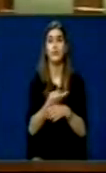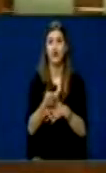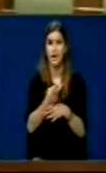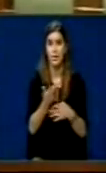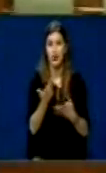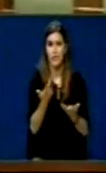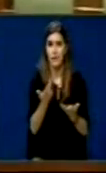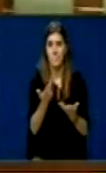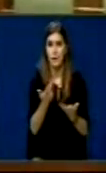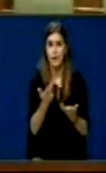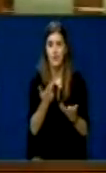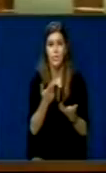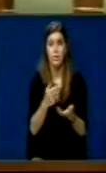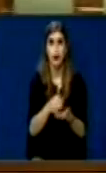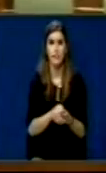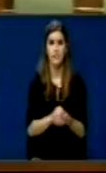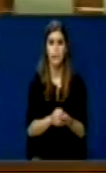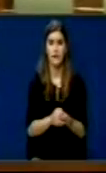Kërëngritja e armatosër